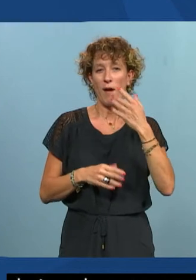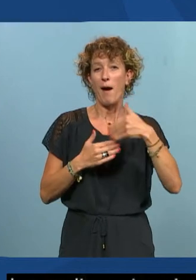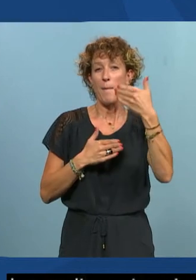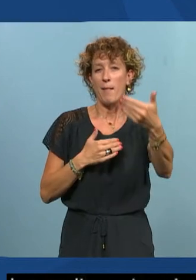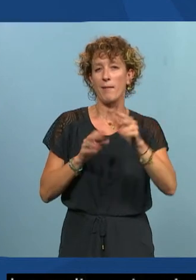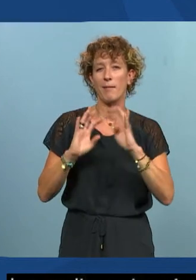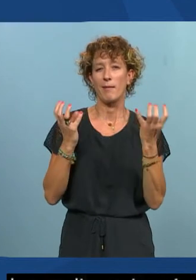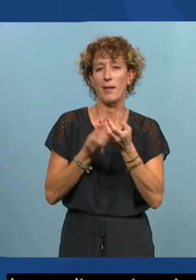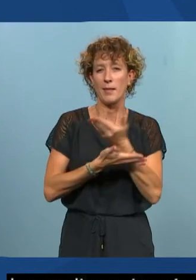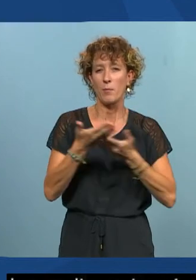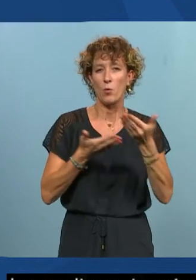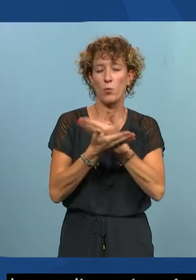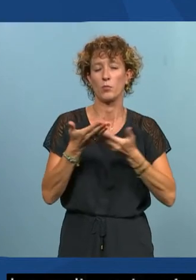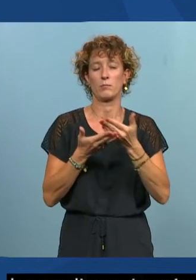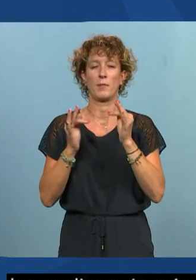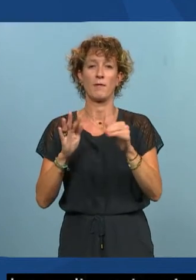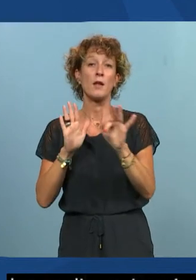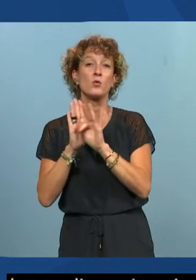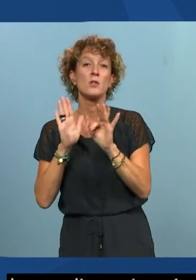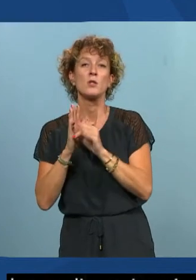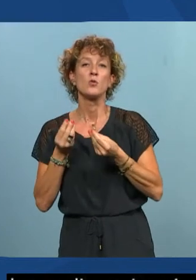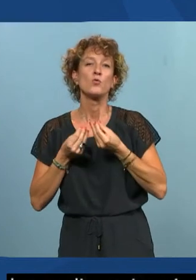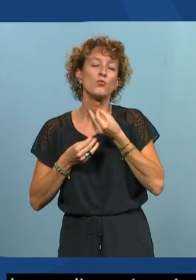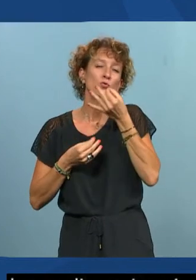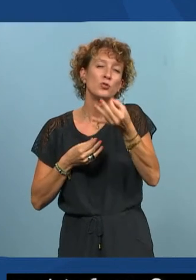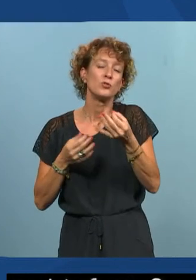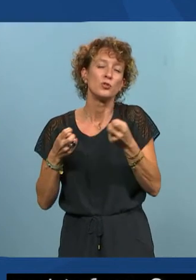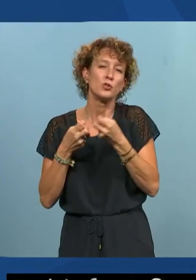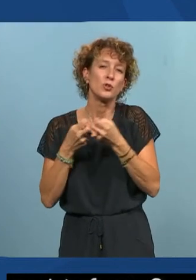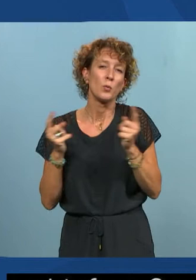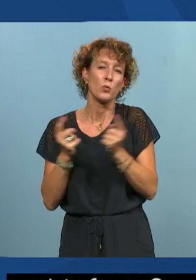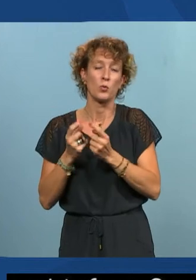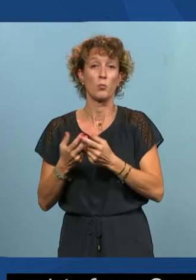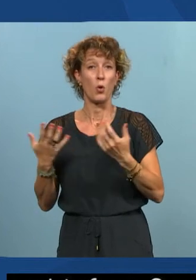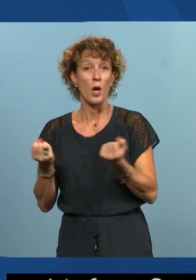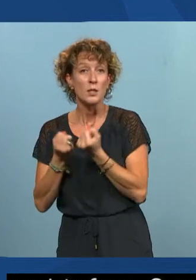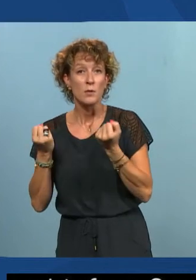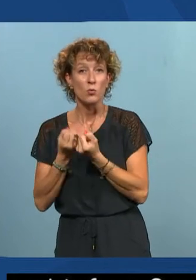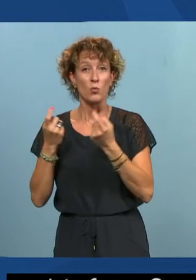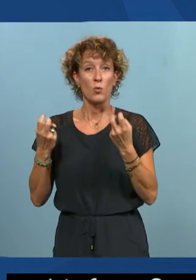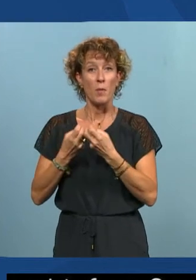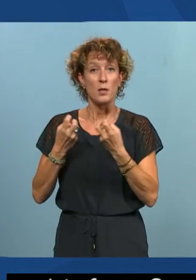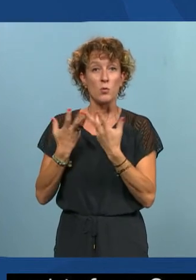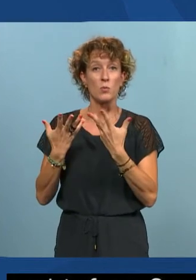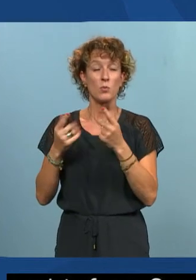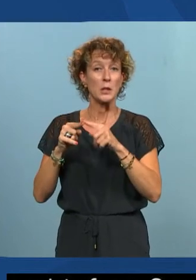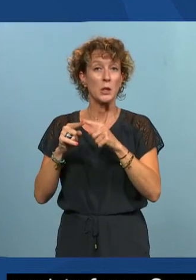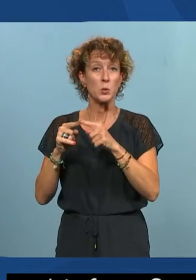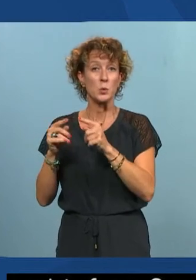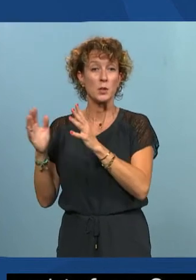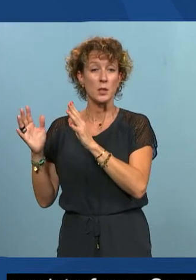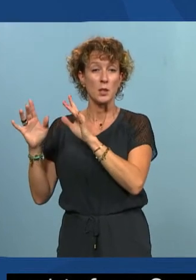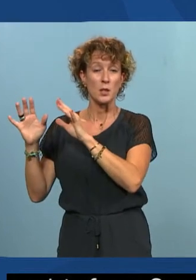qui vont toucher des fonctionnalités. Je vous donne quelques exemples une animation quelque chose qui défile automatiquement sur une